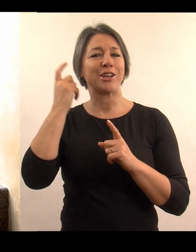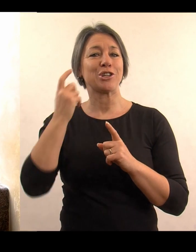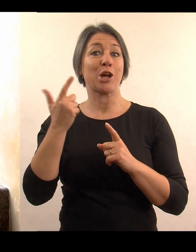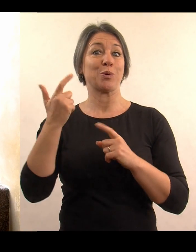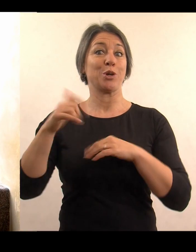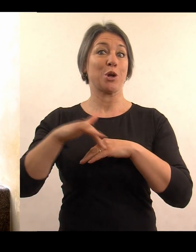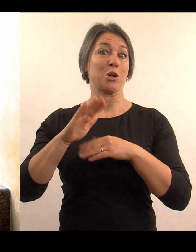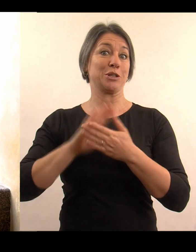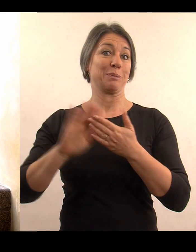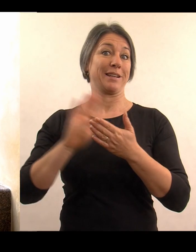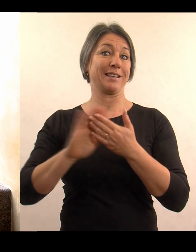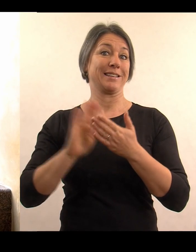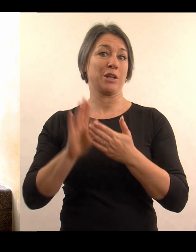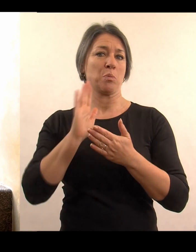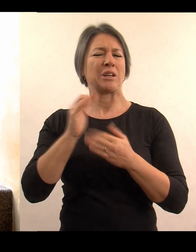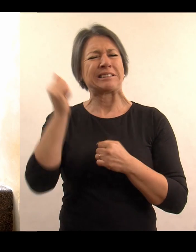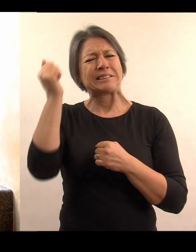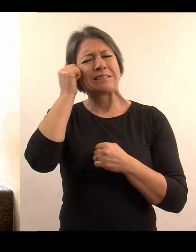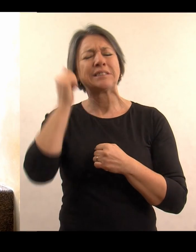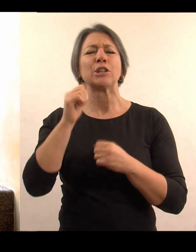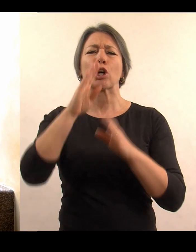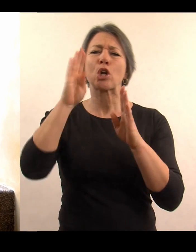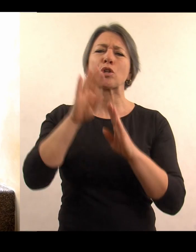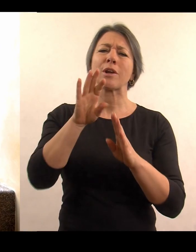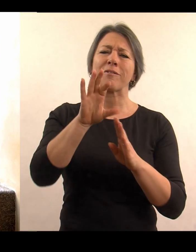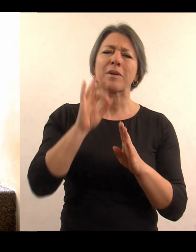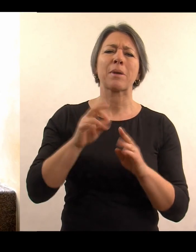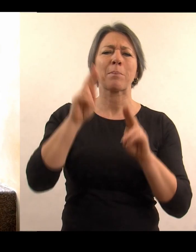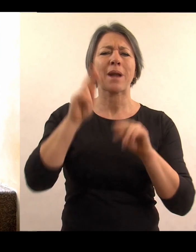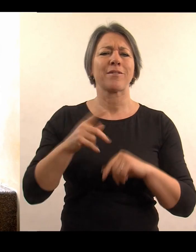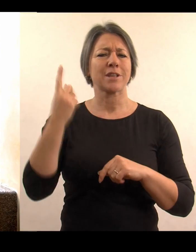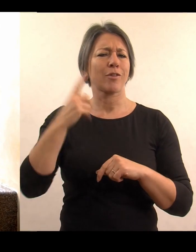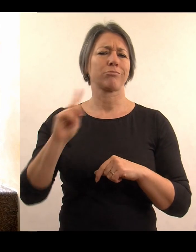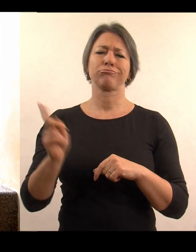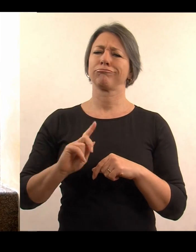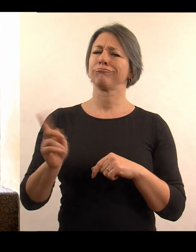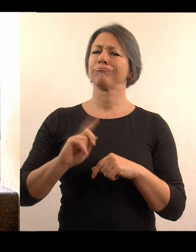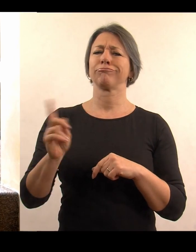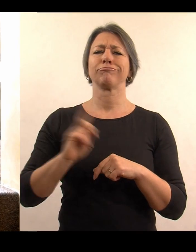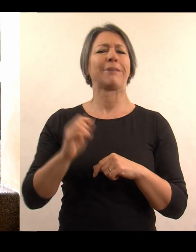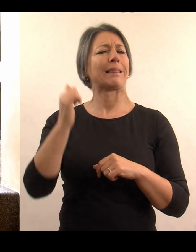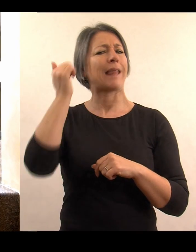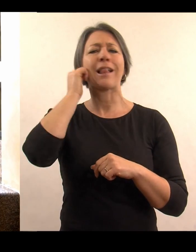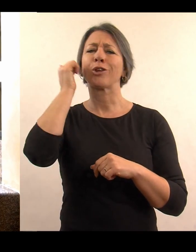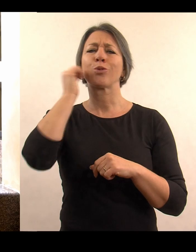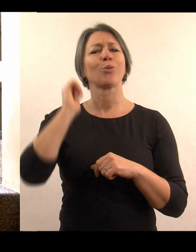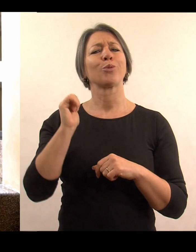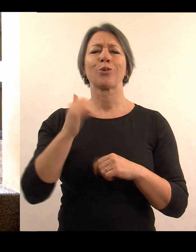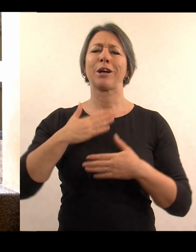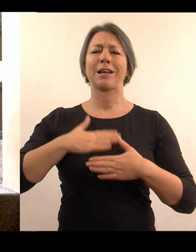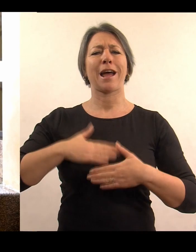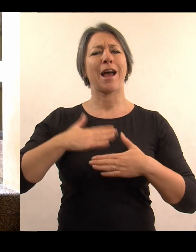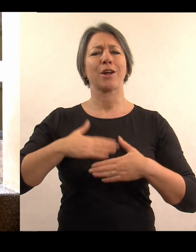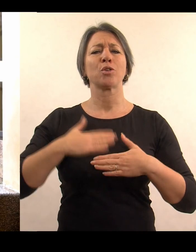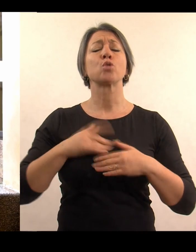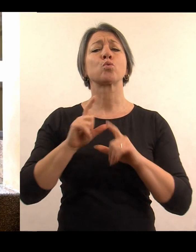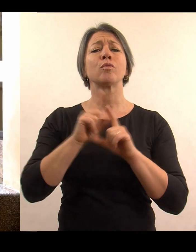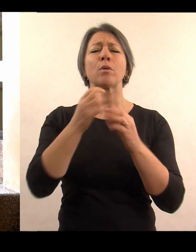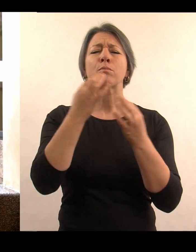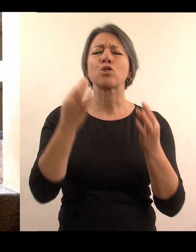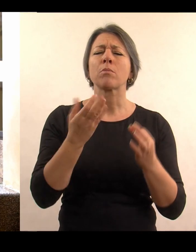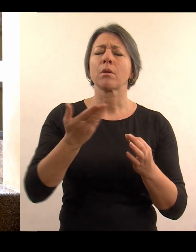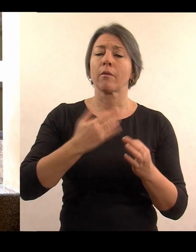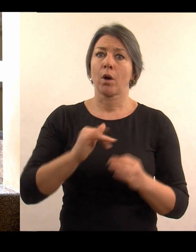a nelituji toho, že jsem si fakultu vybral. Ani jednou jsem to analitoval, mimo to, že máme fakt strašně zajímavé předměty,